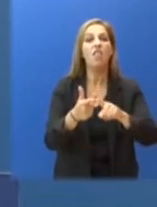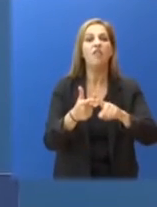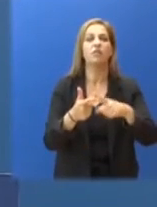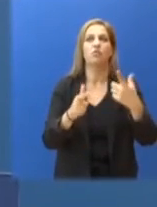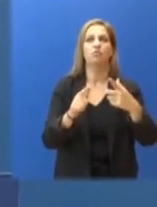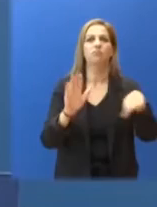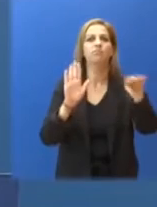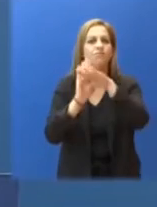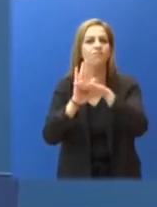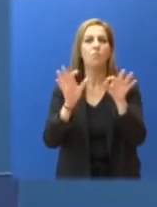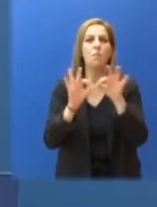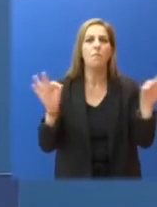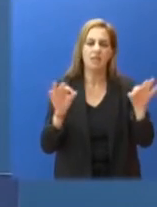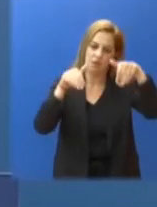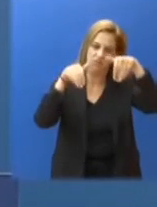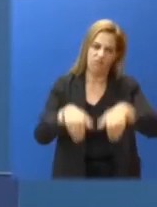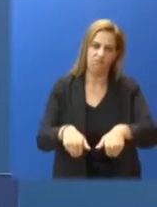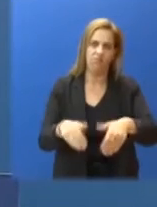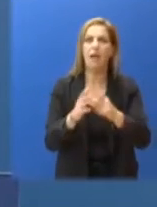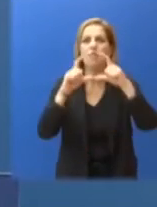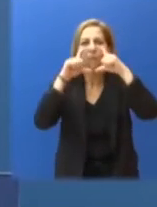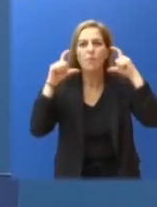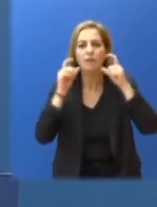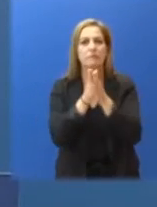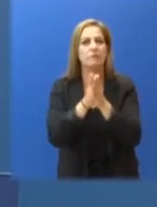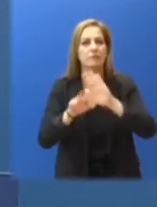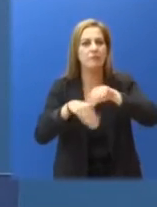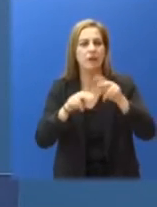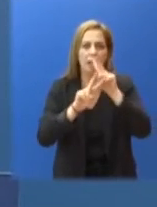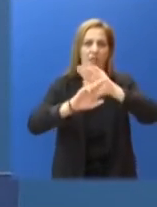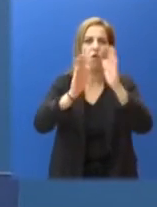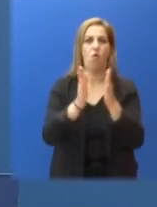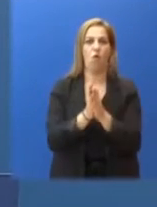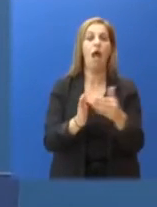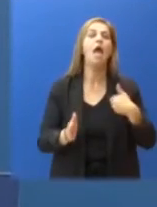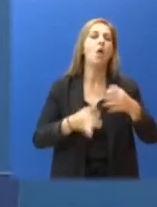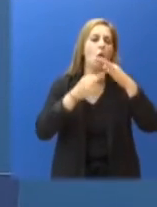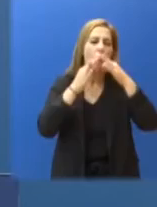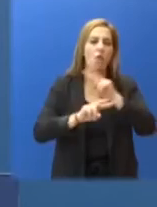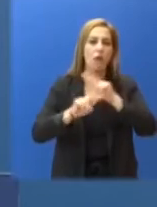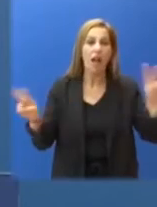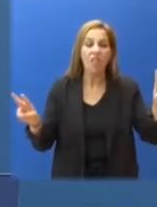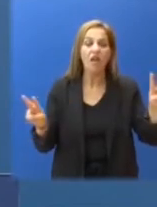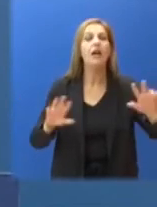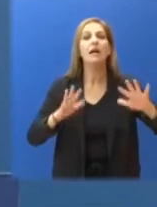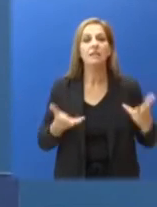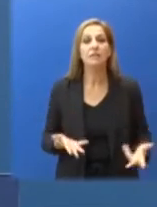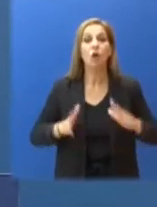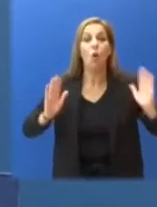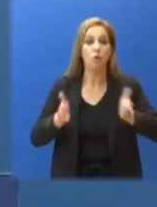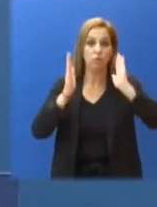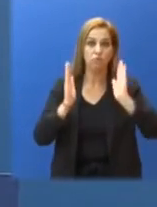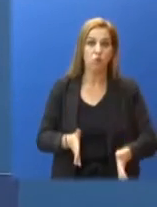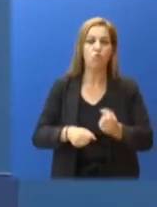βασικές προϋποθέσεις. Διαβεβαιώνουμε την κοινωνία ότι θα στηρίξουμε με κάθε διαθέσιμο μέσο την